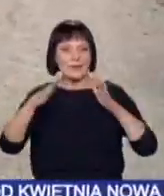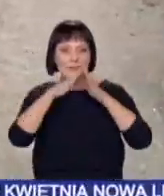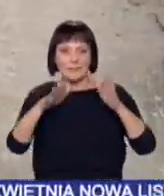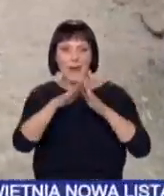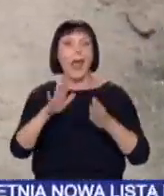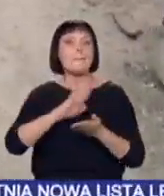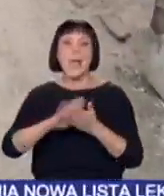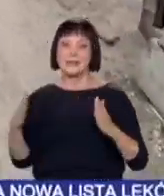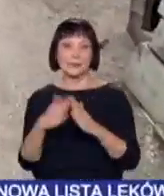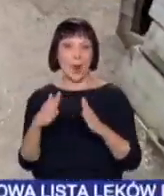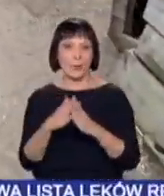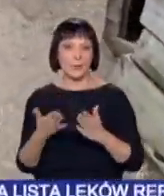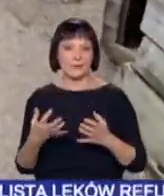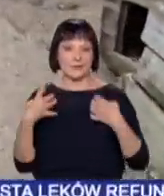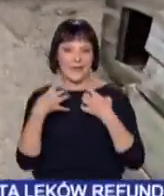bezdomnych zwierząt.